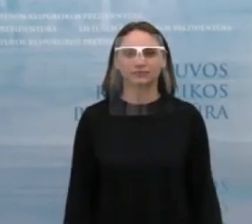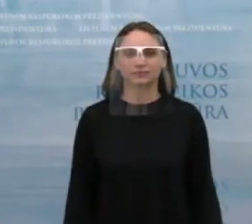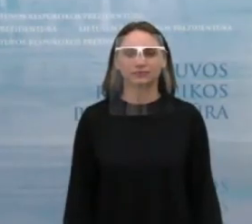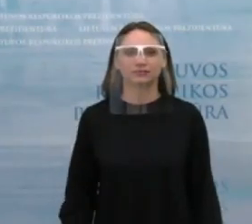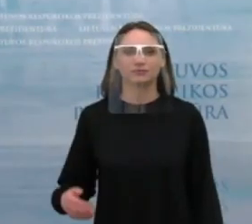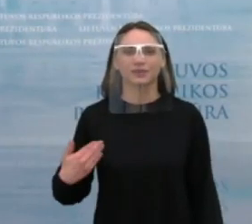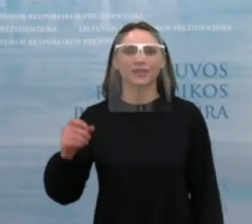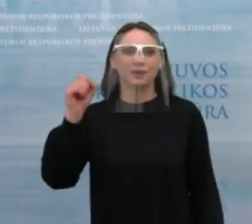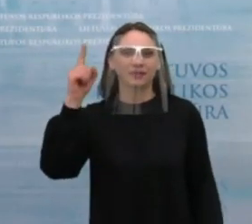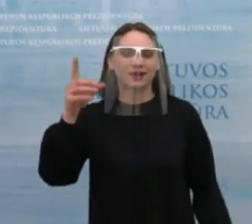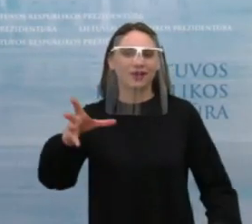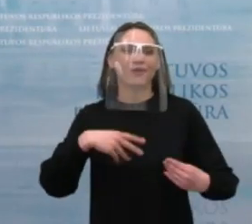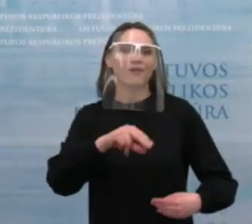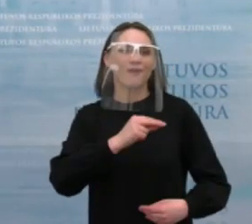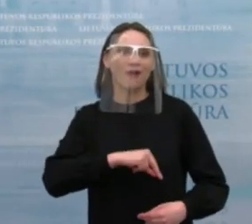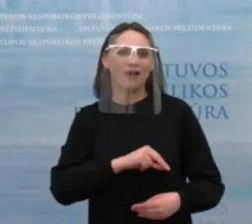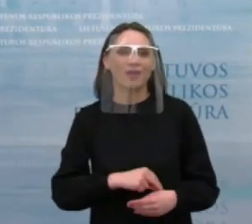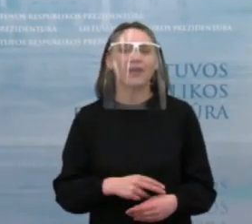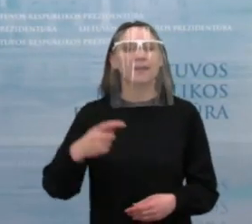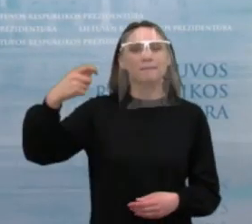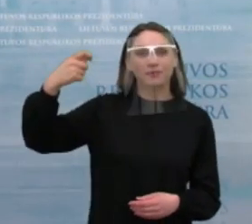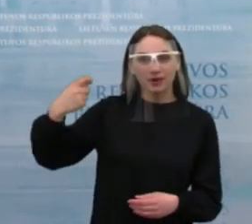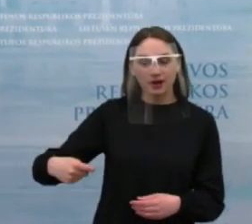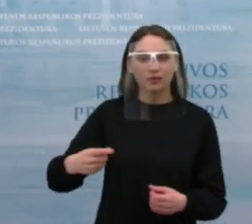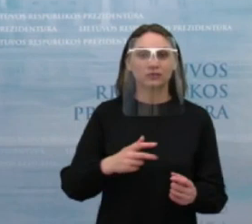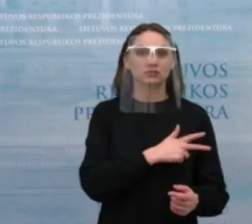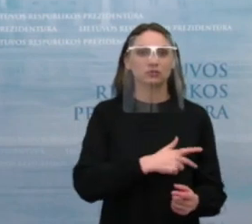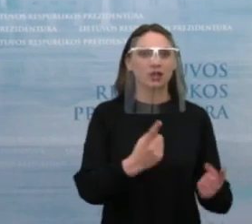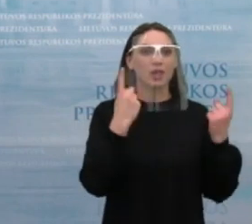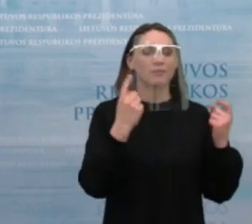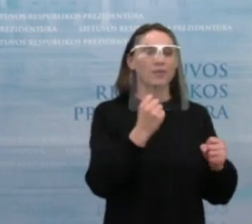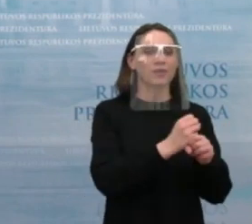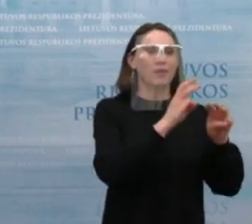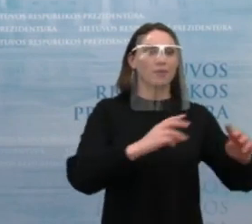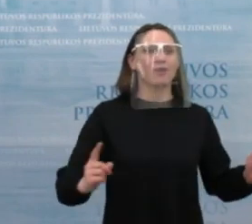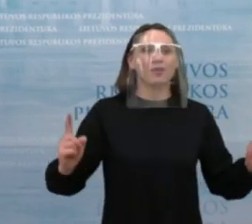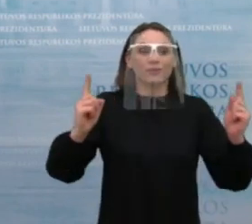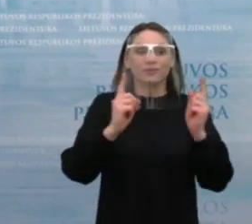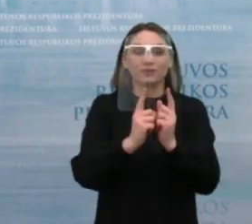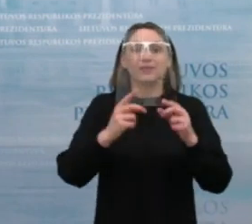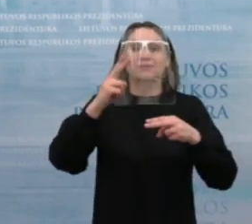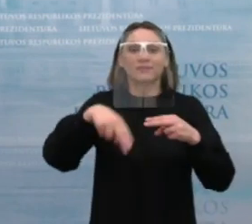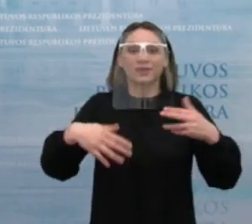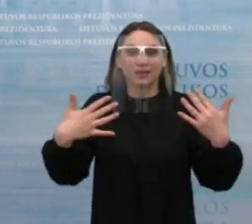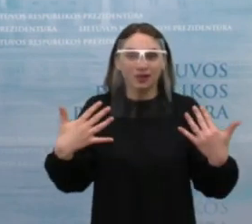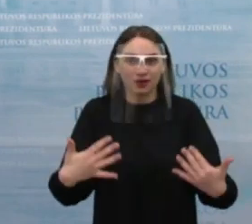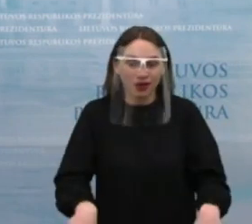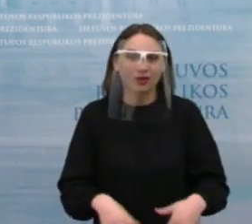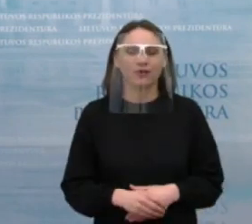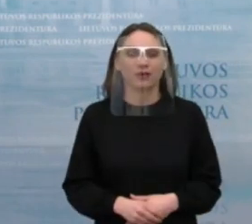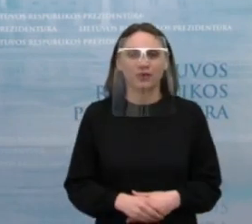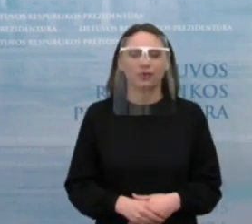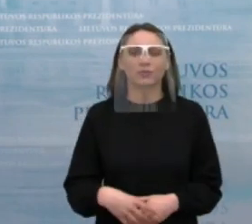Labas rytas, kolegos, tiką pasibaigė prezidento sustikimas su socialinės apsaugos ir darbo ministre Monika Navickienė. Ir šį